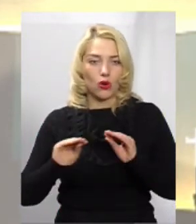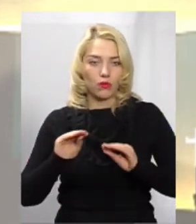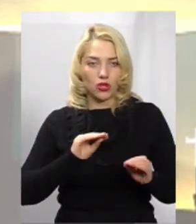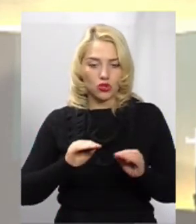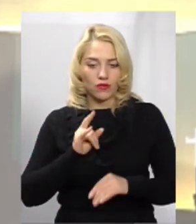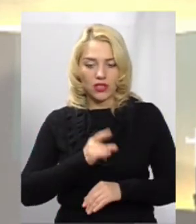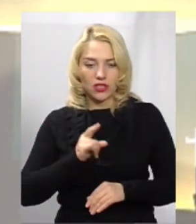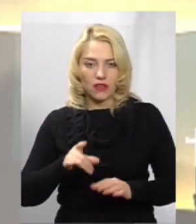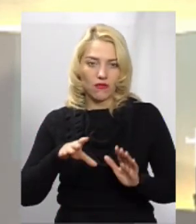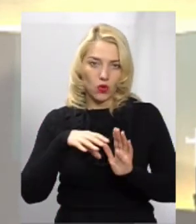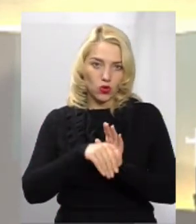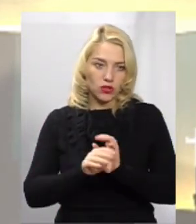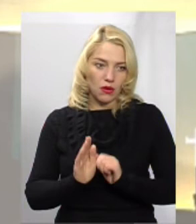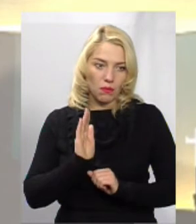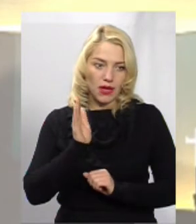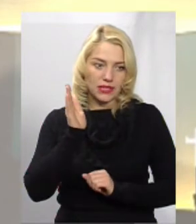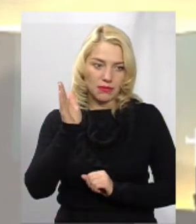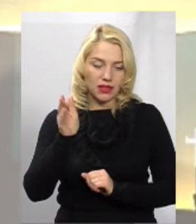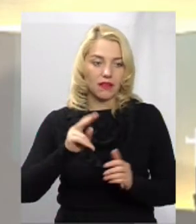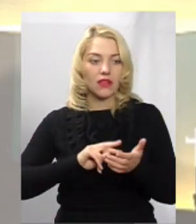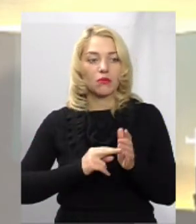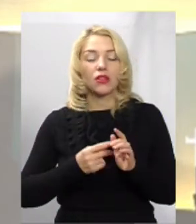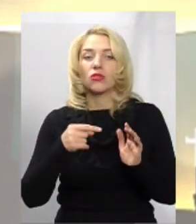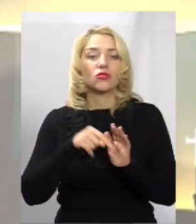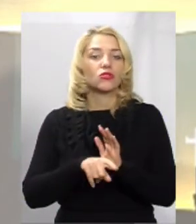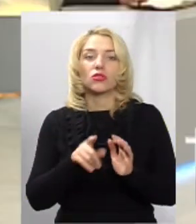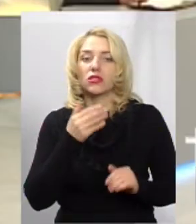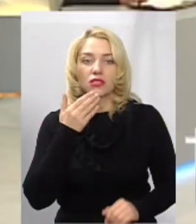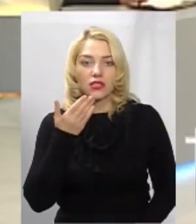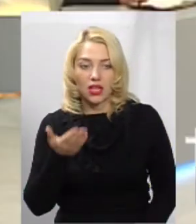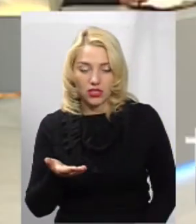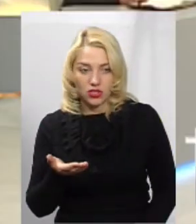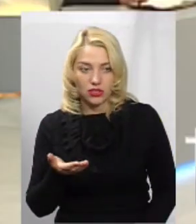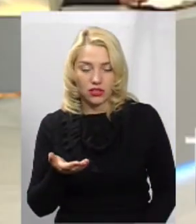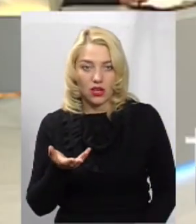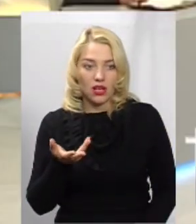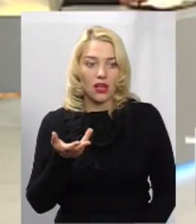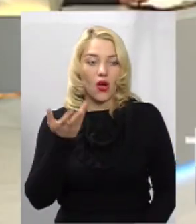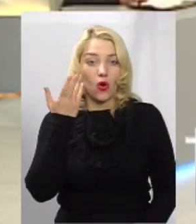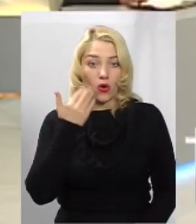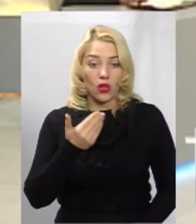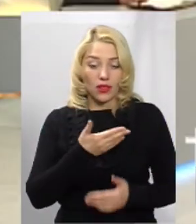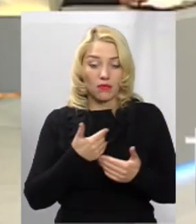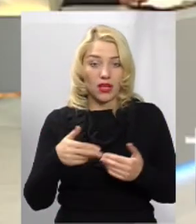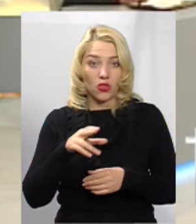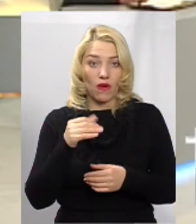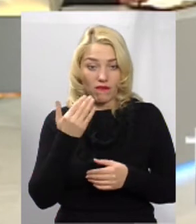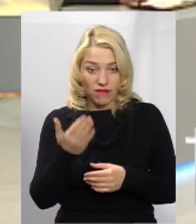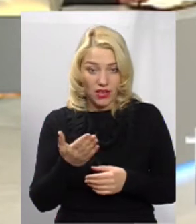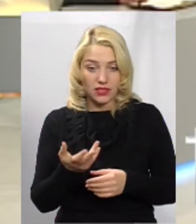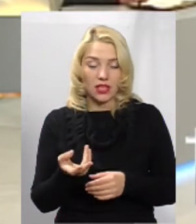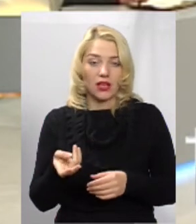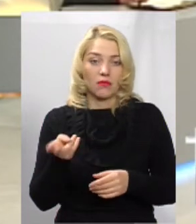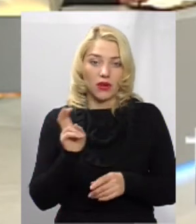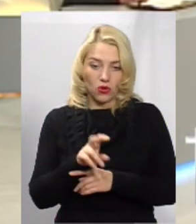стоянки включено у перспективний план. Що це значить? Дякуємо за запитання. Ви приходили, була така після, що ми не